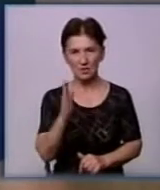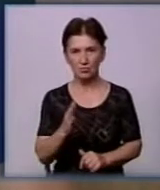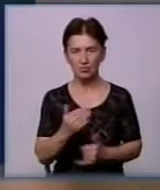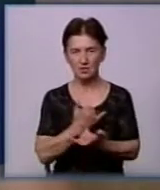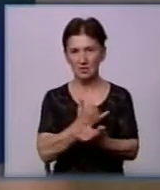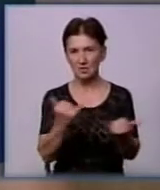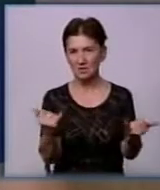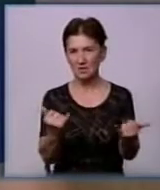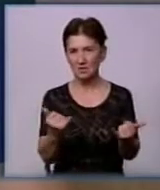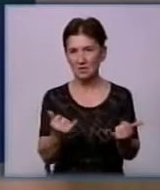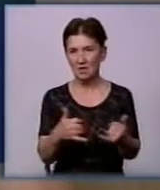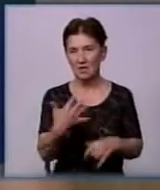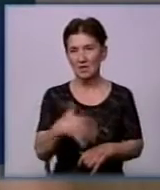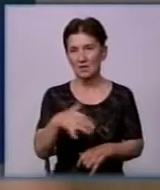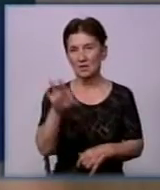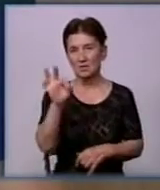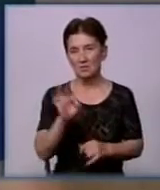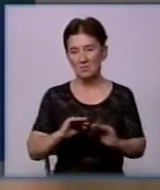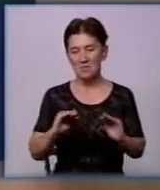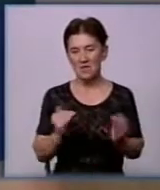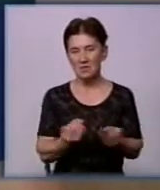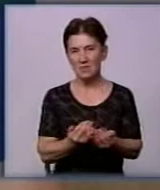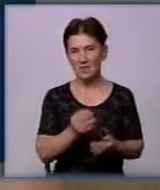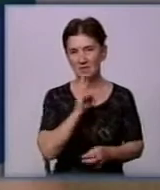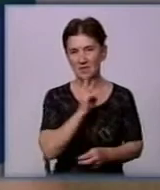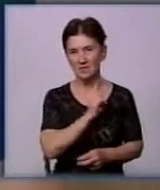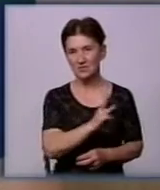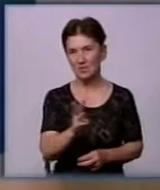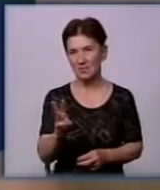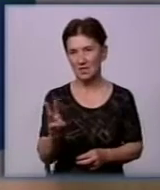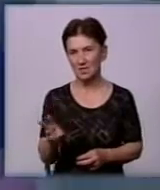50% мінімальної заробітної плати. Дякую!